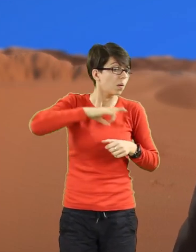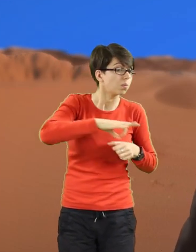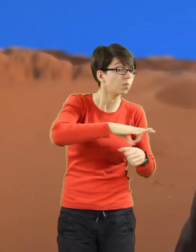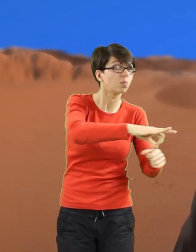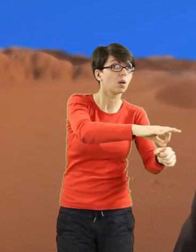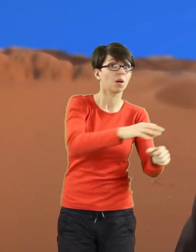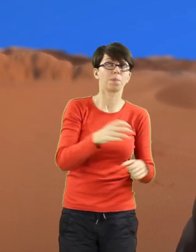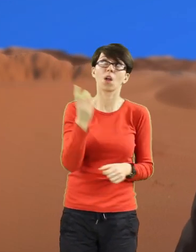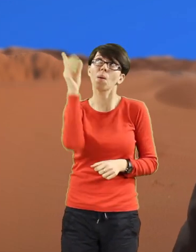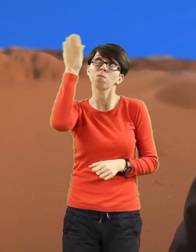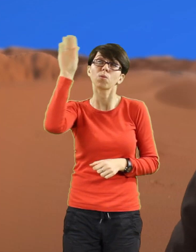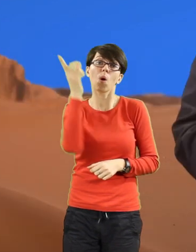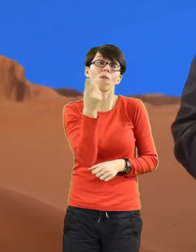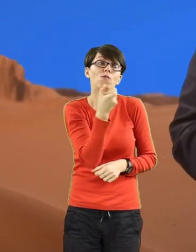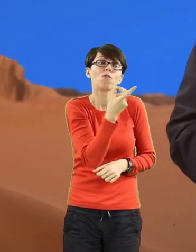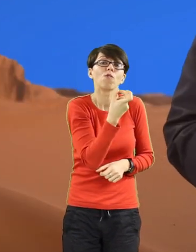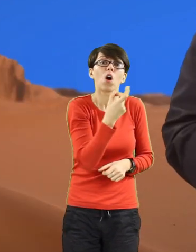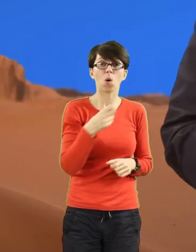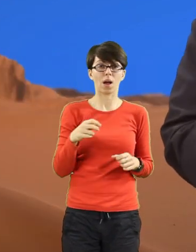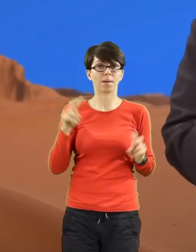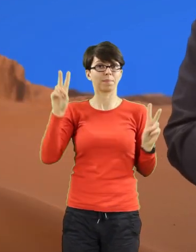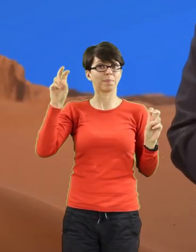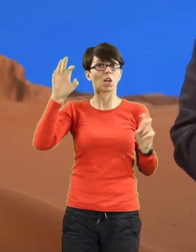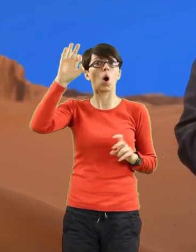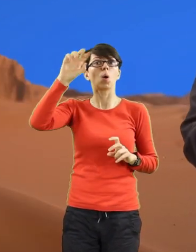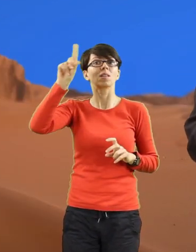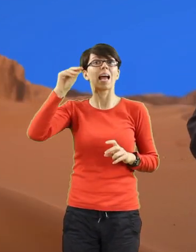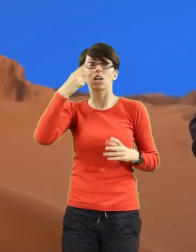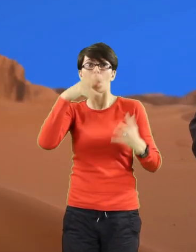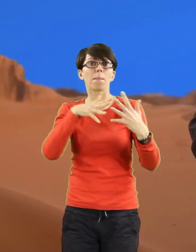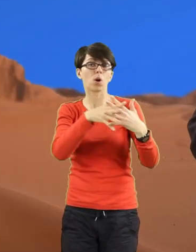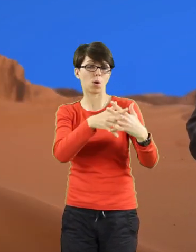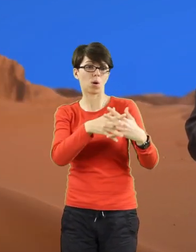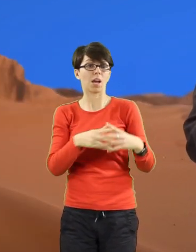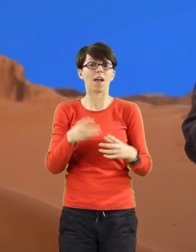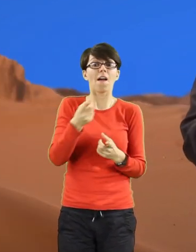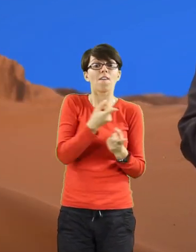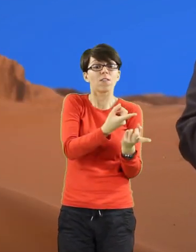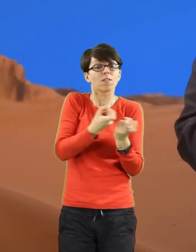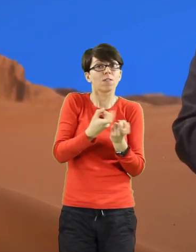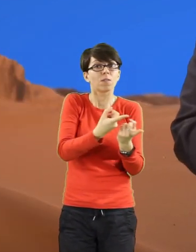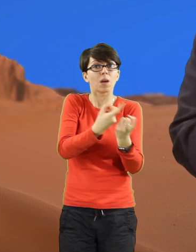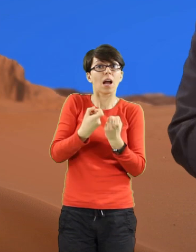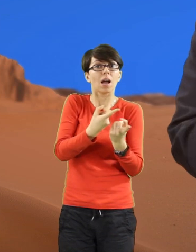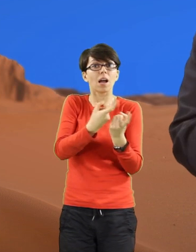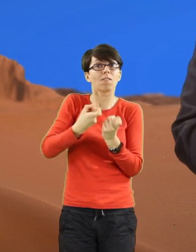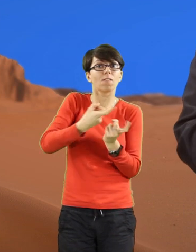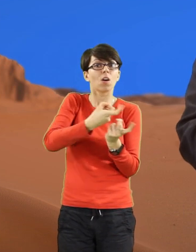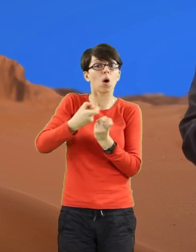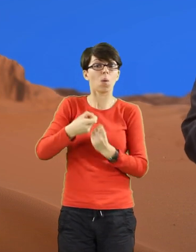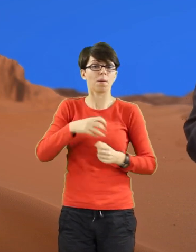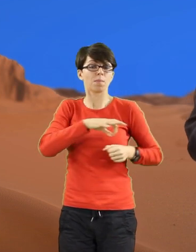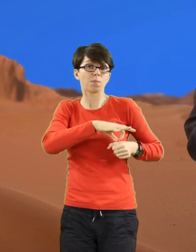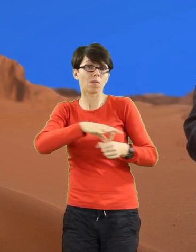przynęca cię na pustynię, tak jak mówił kiedyś przez proroka Ozeasza. Dlatego zwabię ją i